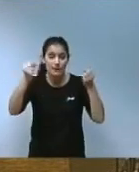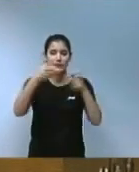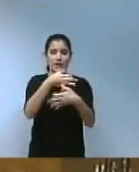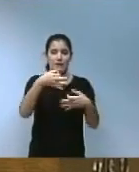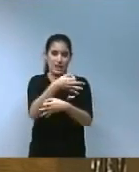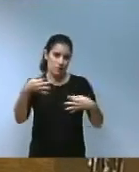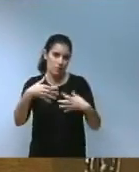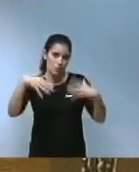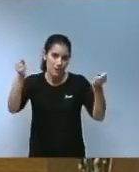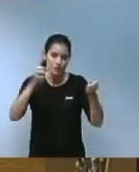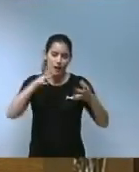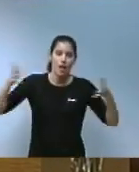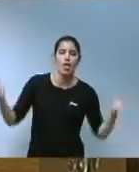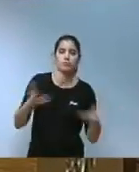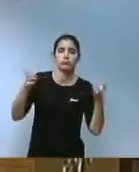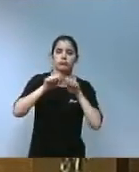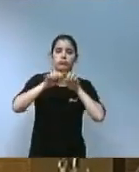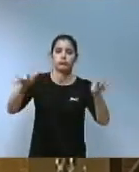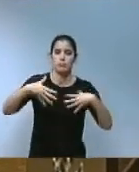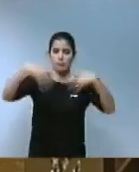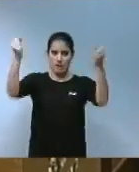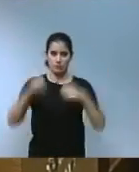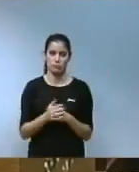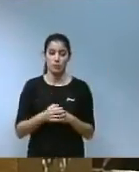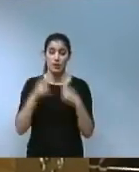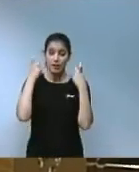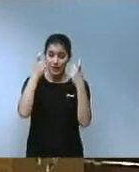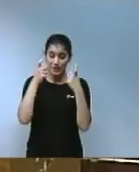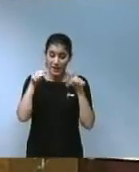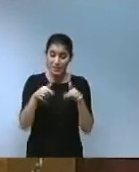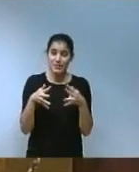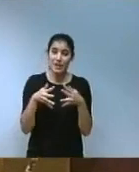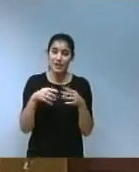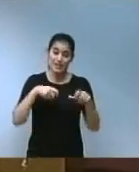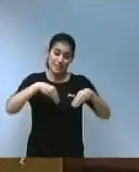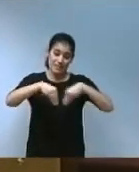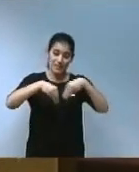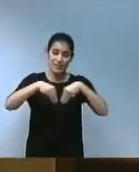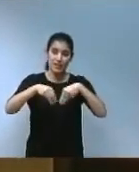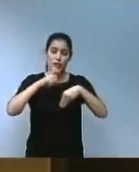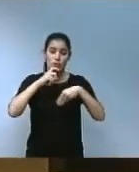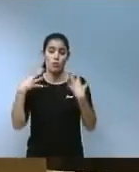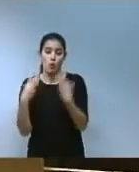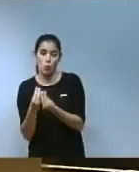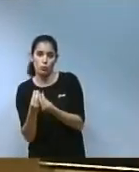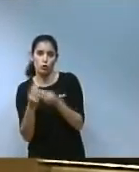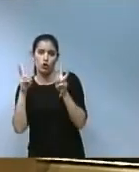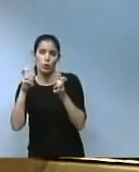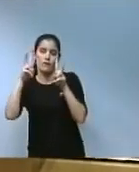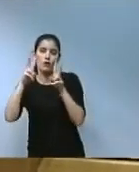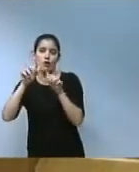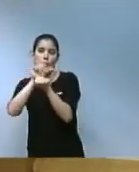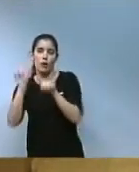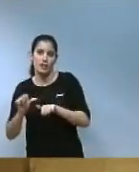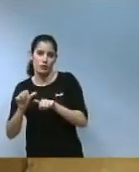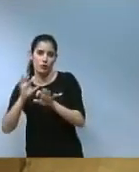mateix territori impulsor del seu progrés. La materialització d'aquesta estratègia juntament amb el nou paradigma organitzatiu d